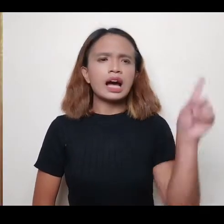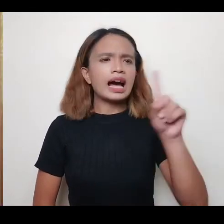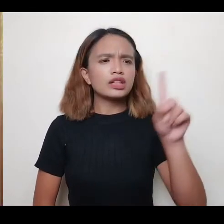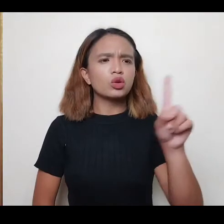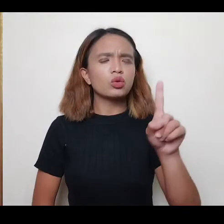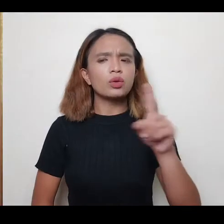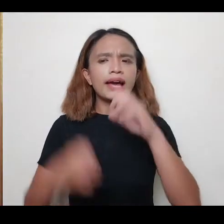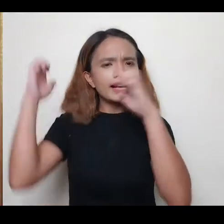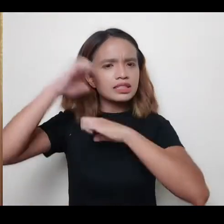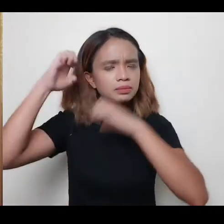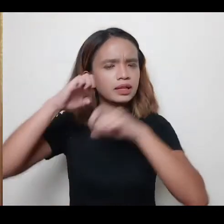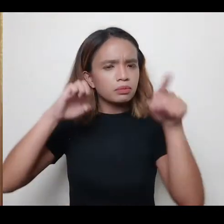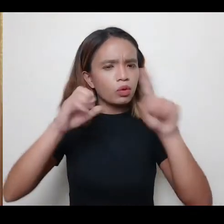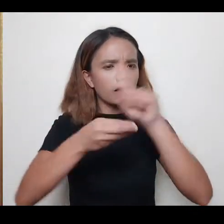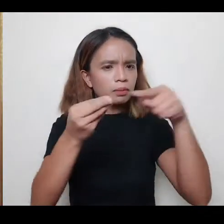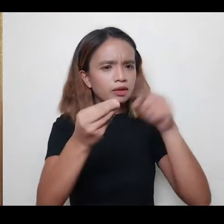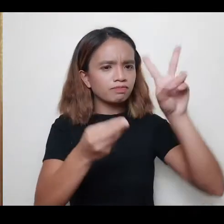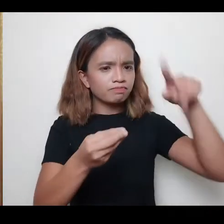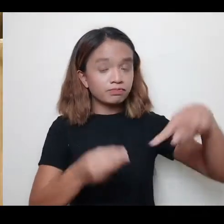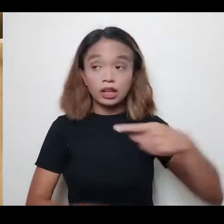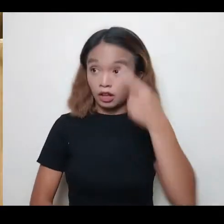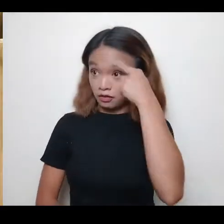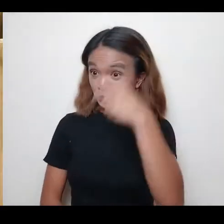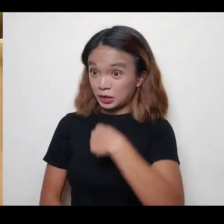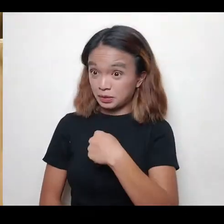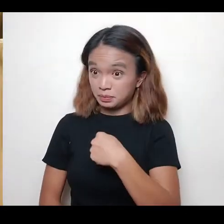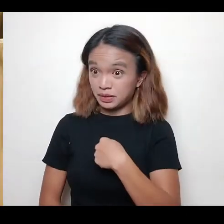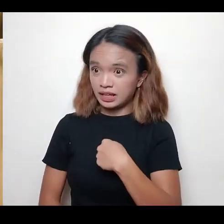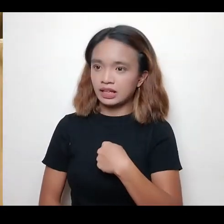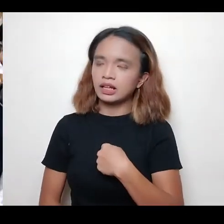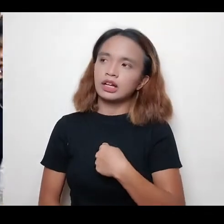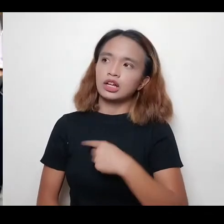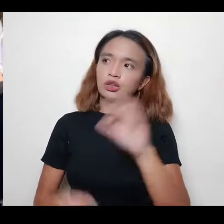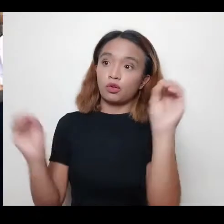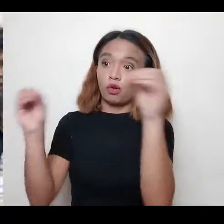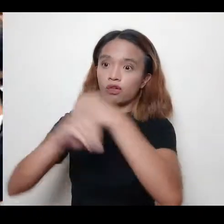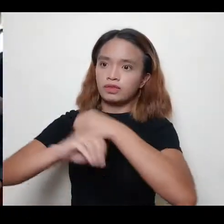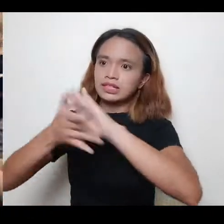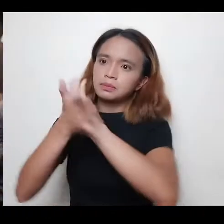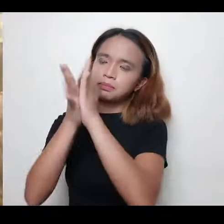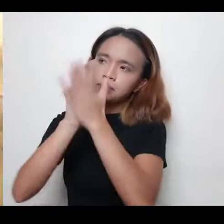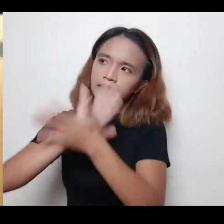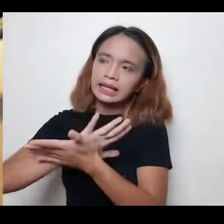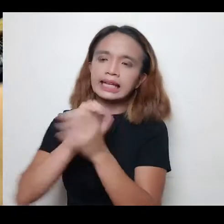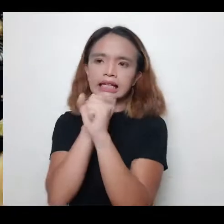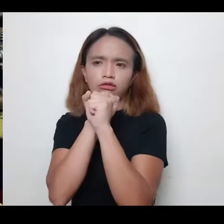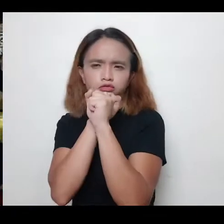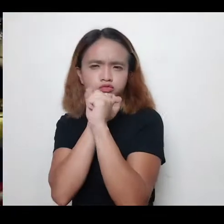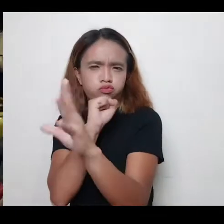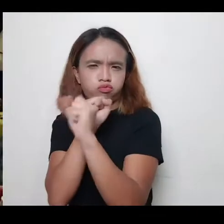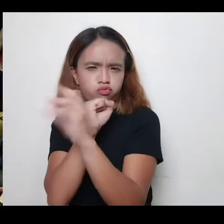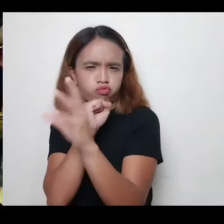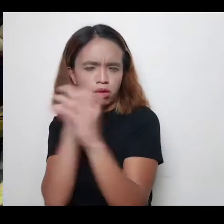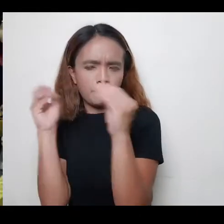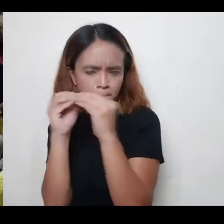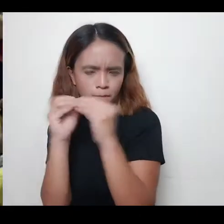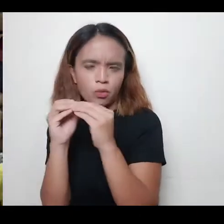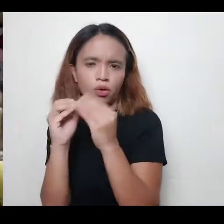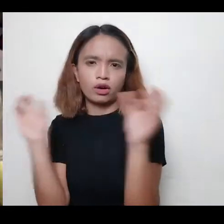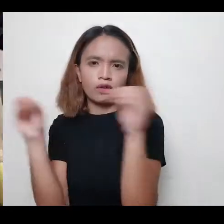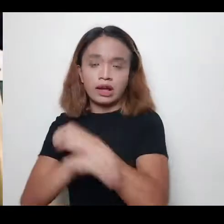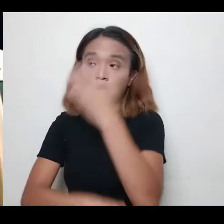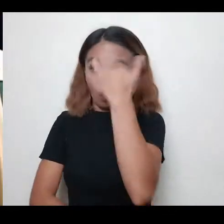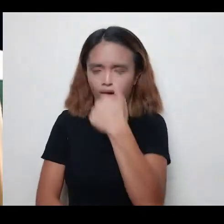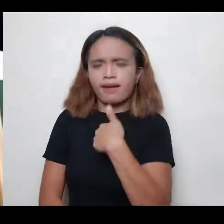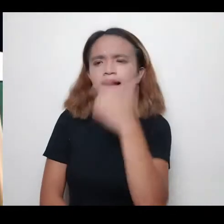What were your expectations about the Vice President? Ako yun sa akin talaga to reinvent the office into an advocacy-heavy